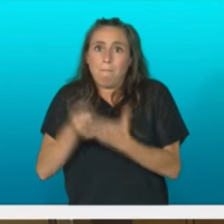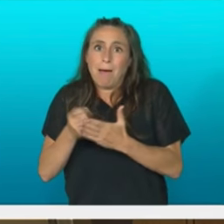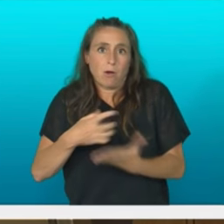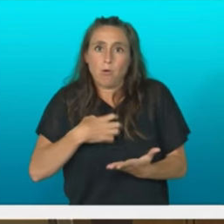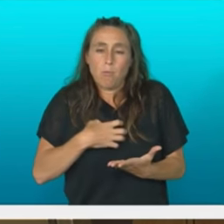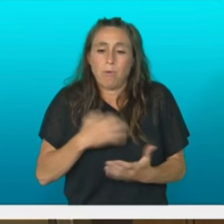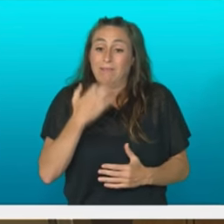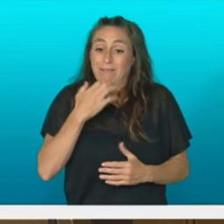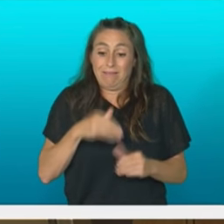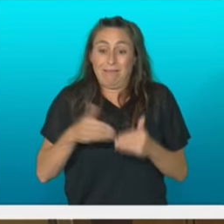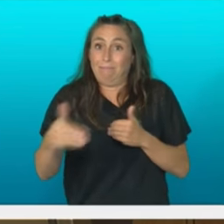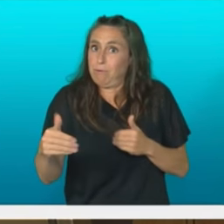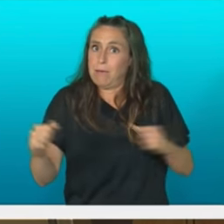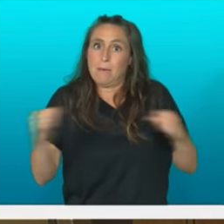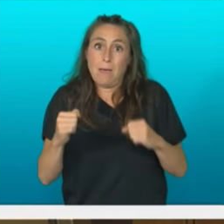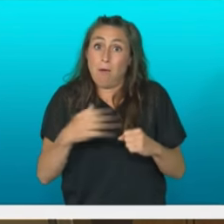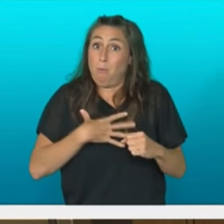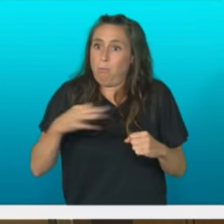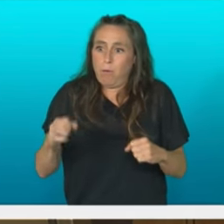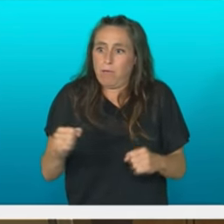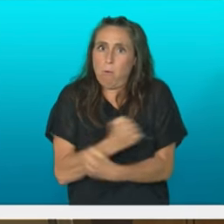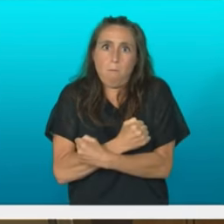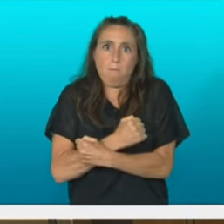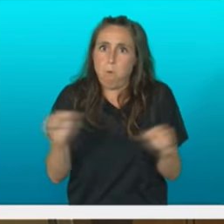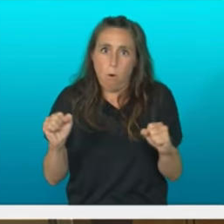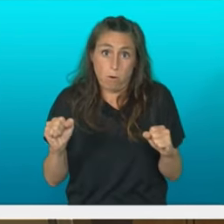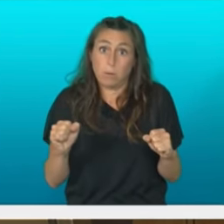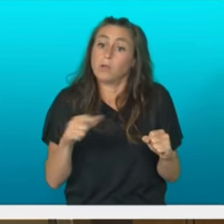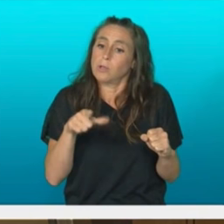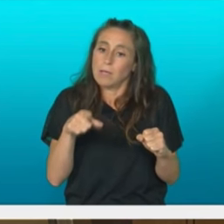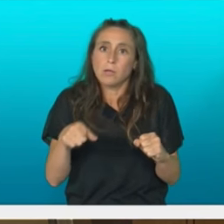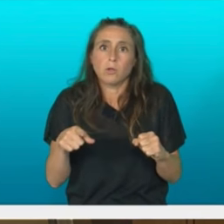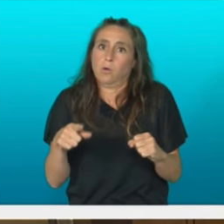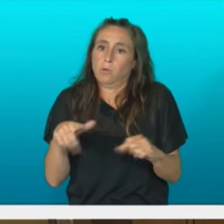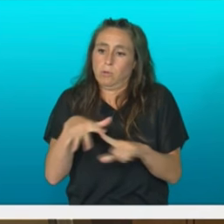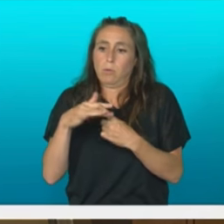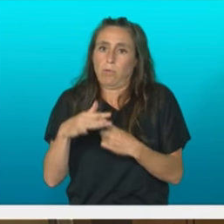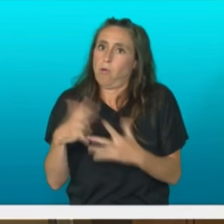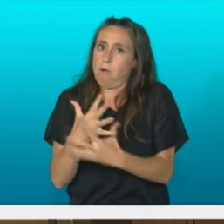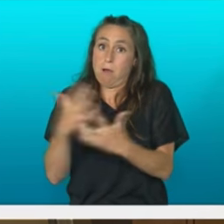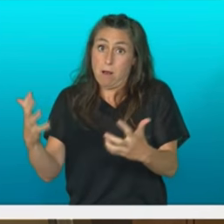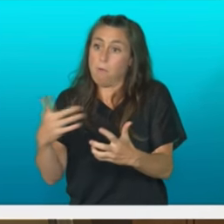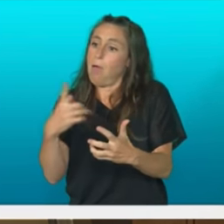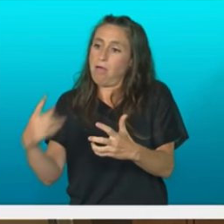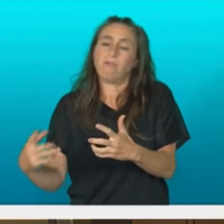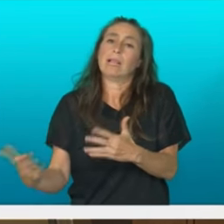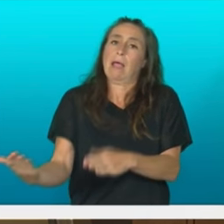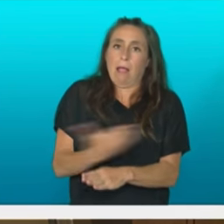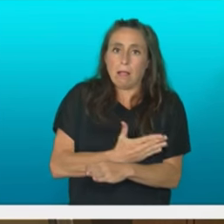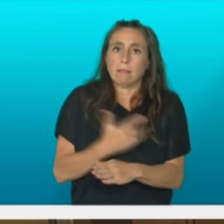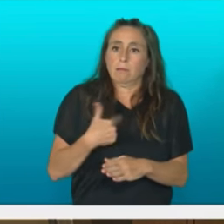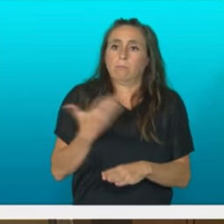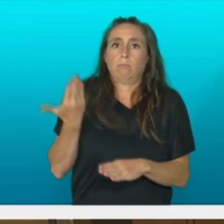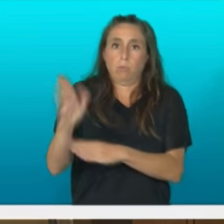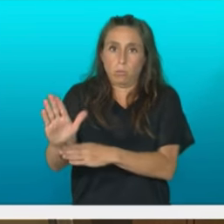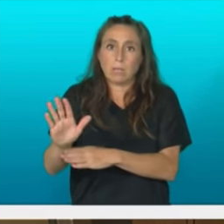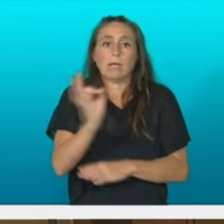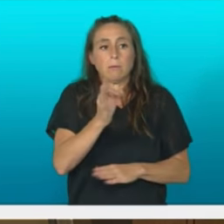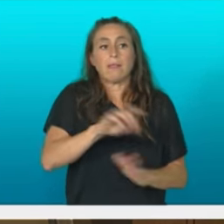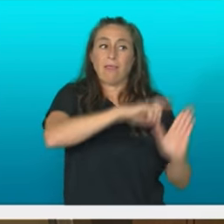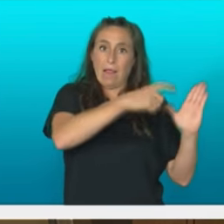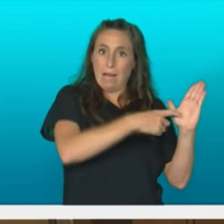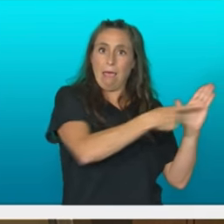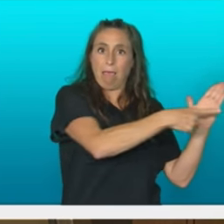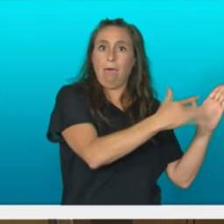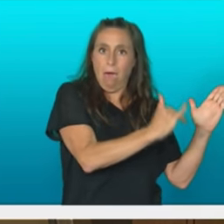izan behar du zeresana larri aldi berri horren aurrean. Atzerabotazen nibuten ongizate energetikoaren lege proposanena, baina han jasotakoa